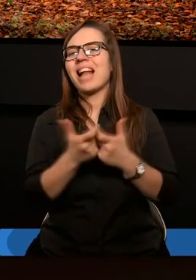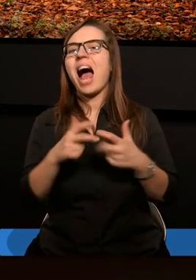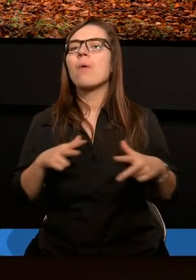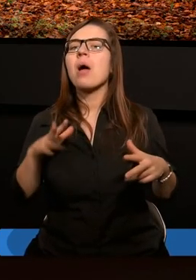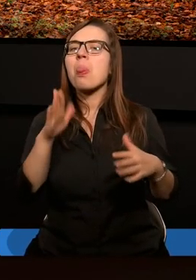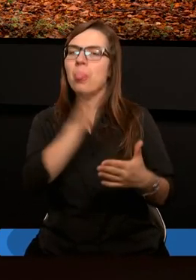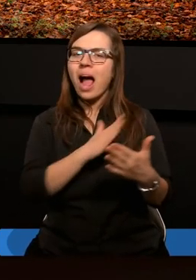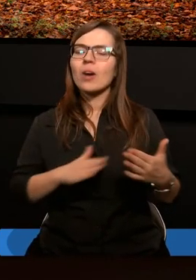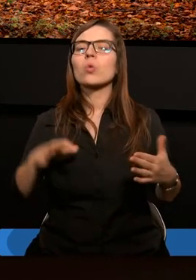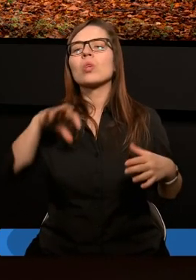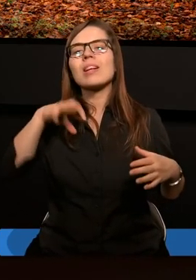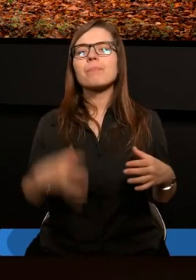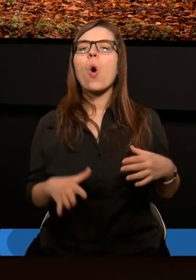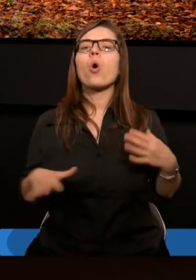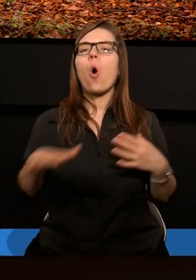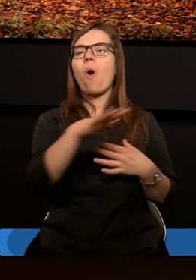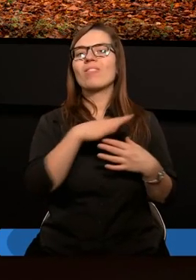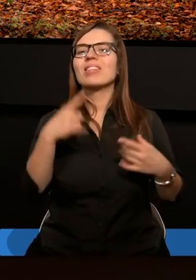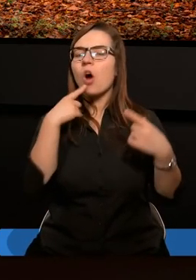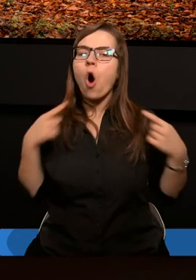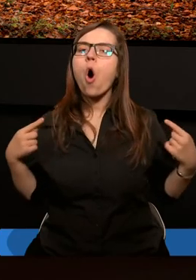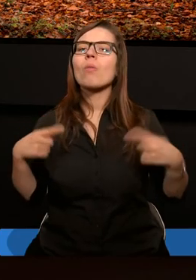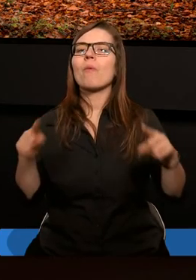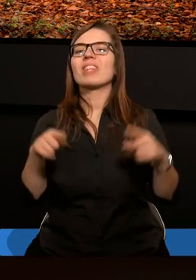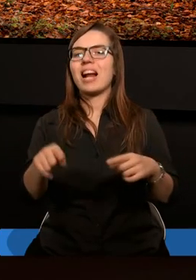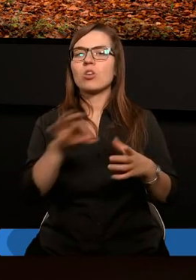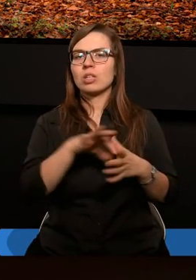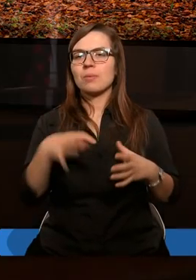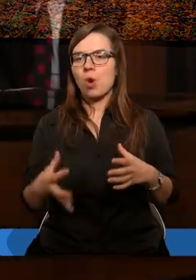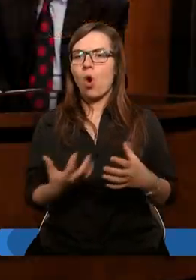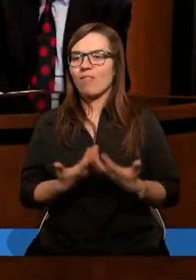zbiorowej, chyba tak by należało to nazwać, odpowiedzialności.